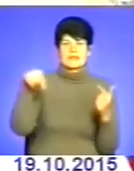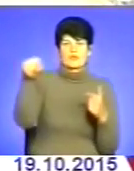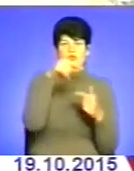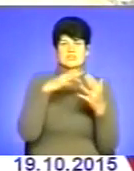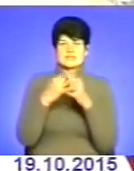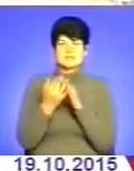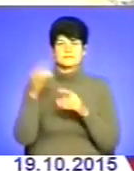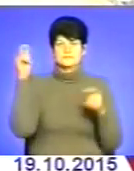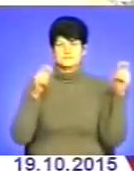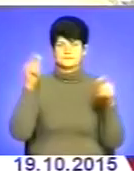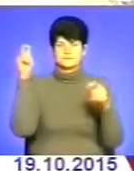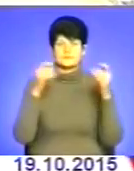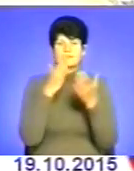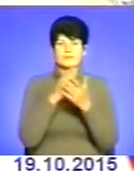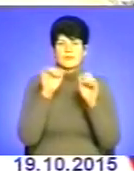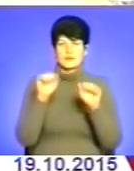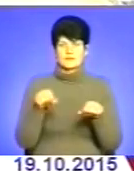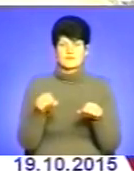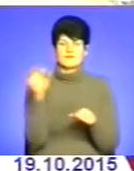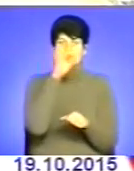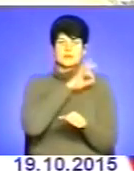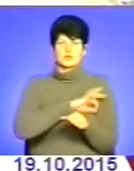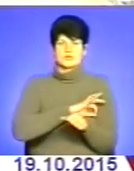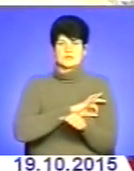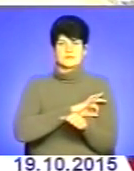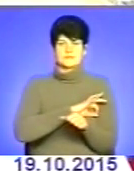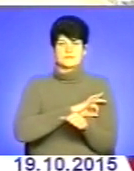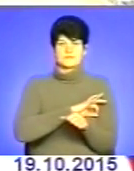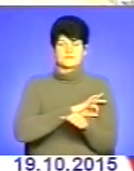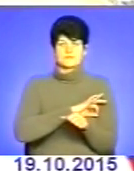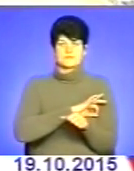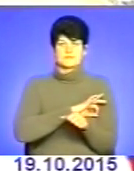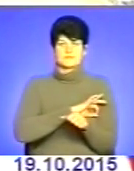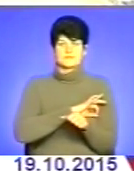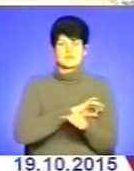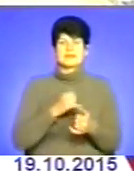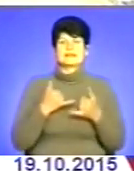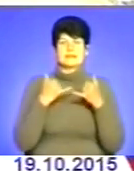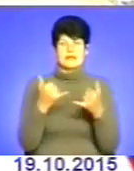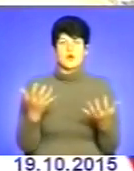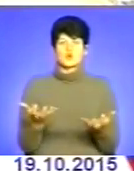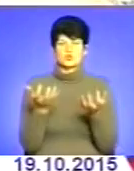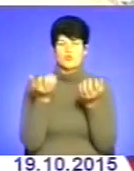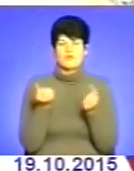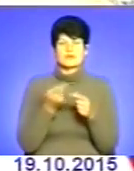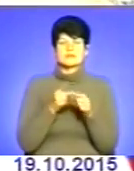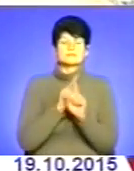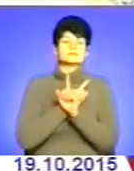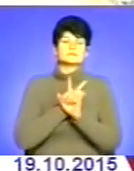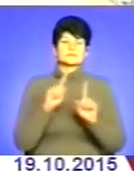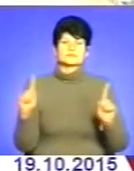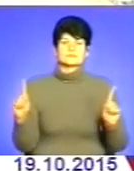відвідати і мати можливість використати для оздоровлення такий унікальний